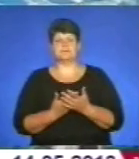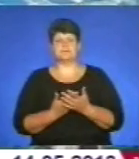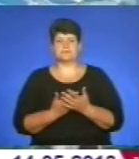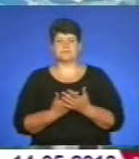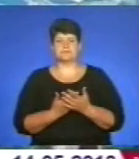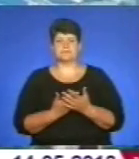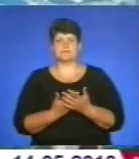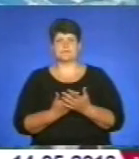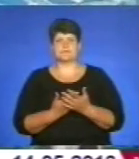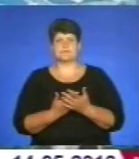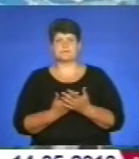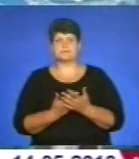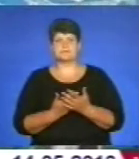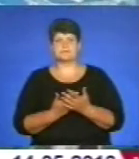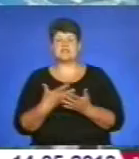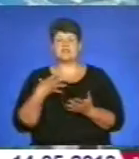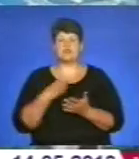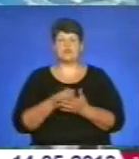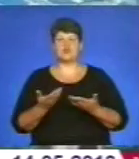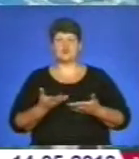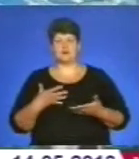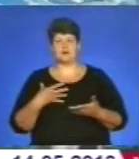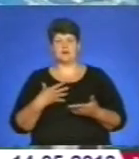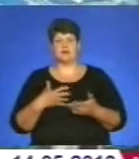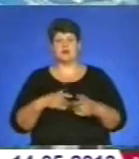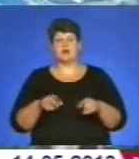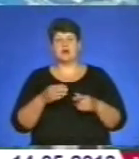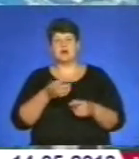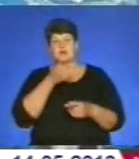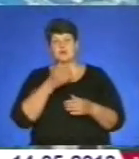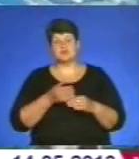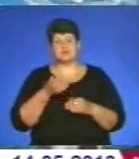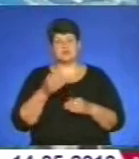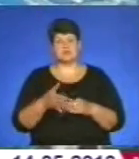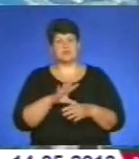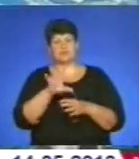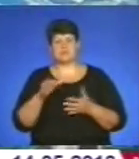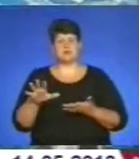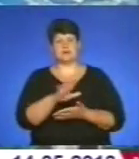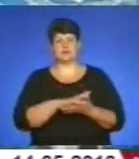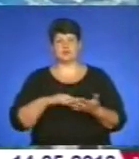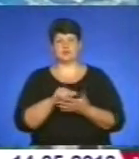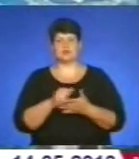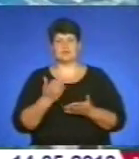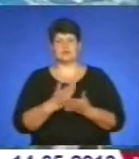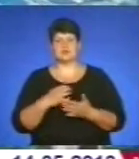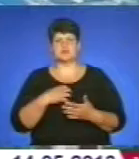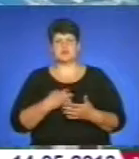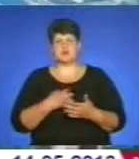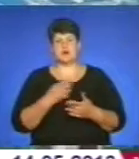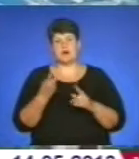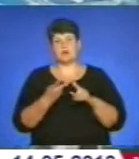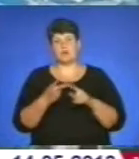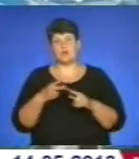свого життя власного, рано чи пізно все кудись зникає і руйнується. Звичайно, є смуток, а з